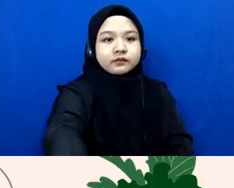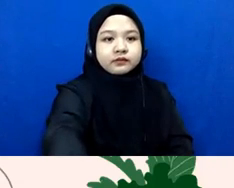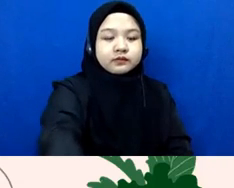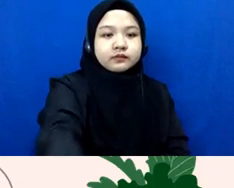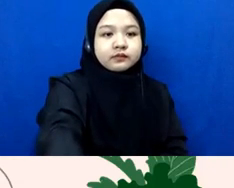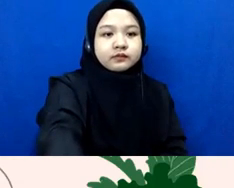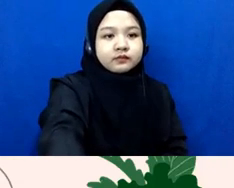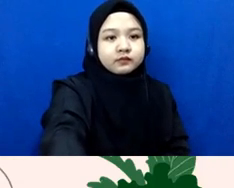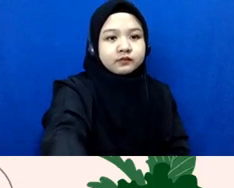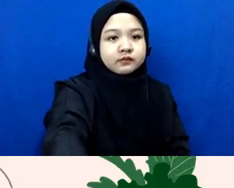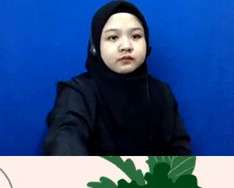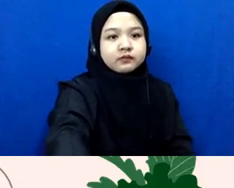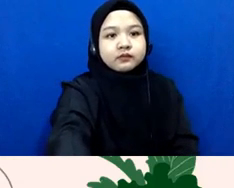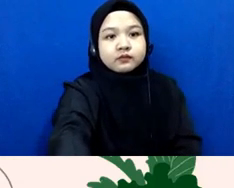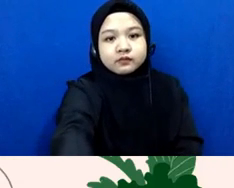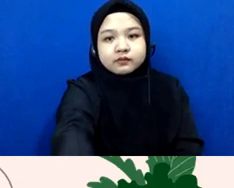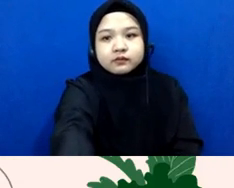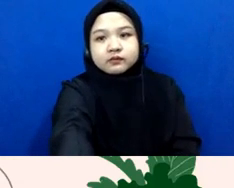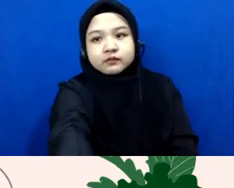Andi